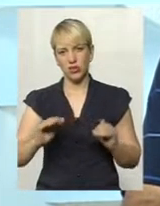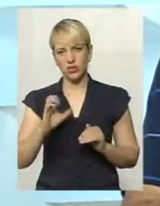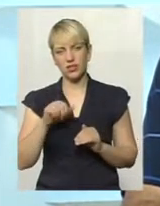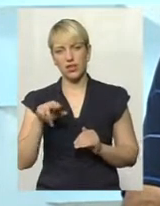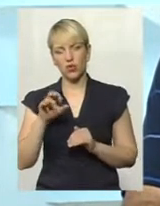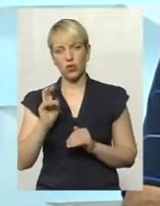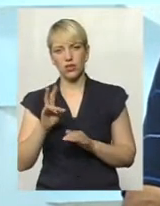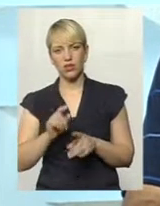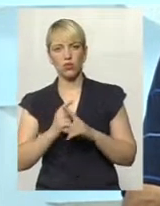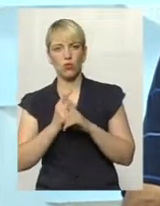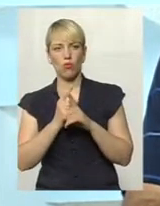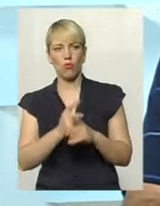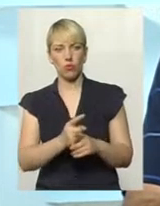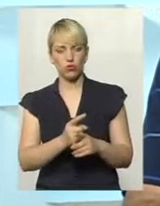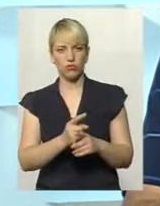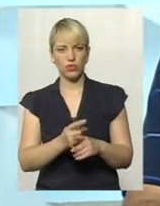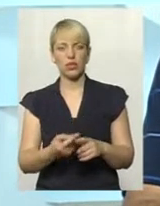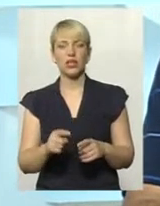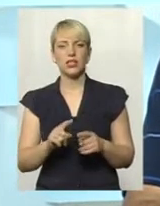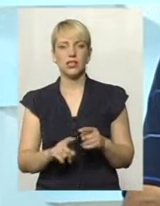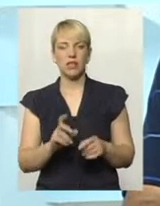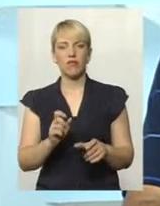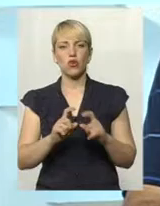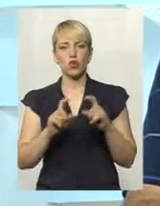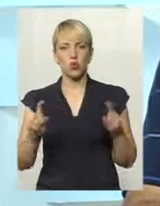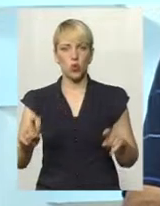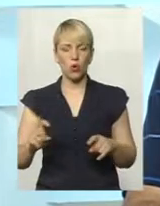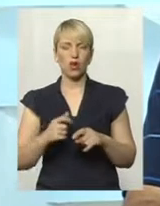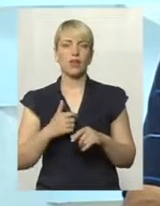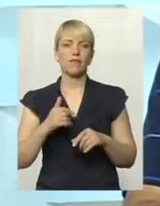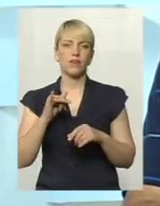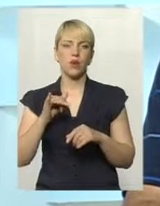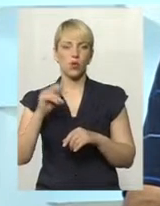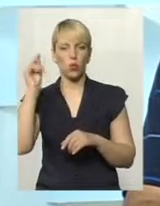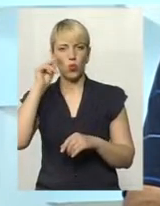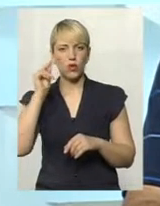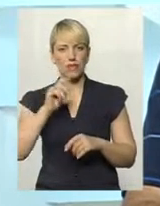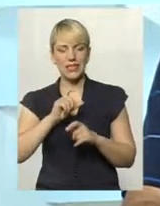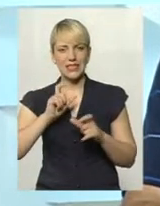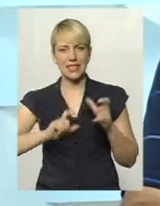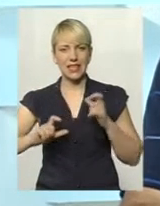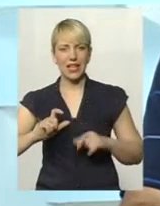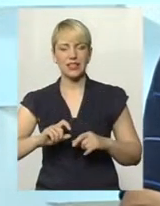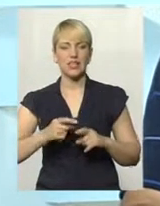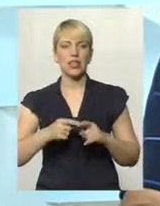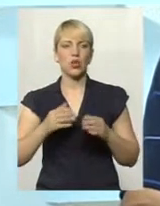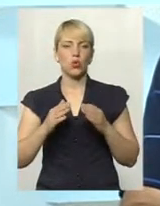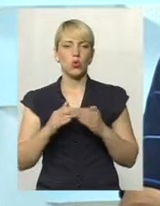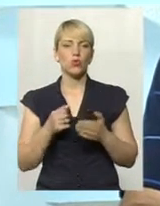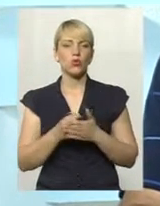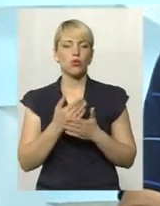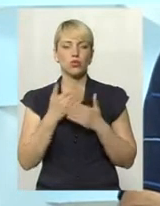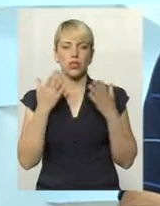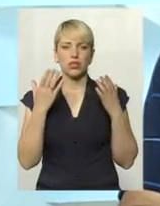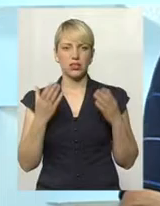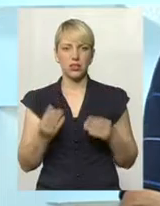супроводжувати в школі, в університеті, на роботі до самих, скажімо, там останніх днів. Тому